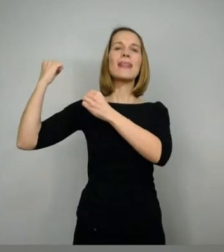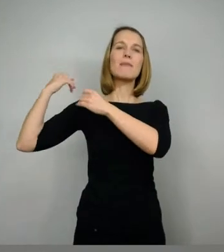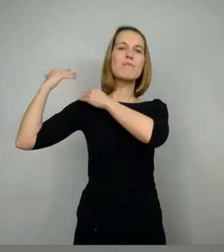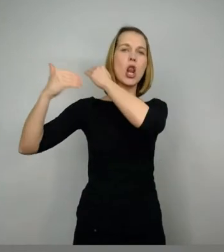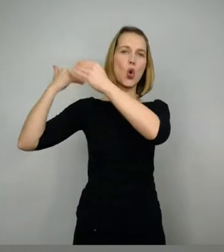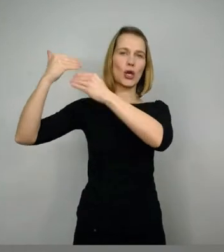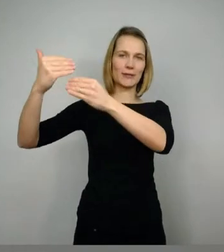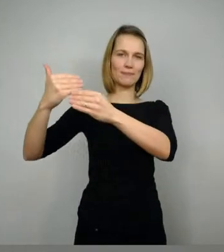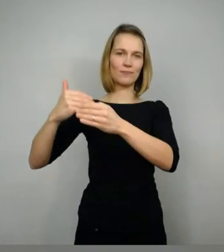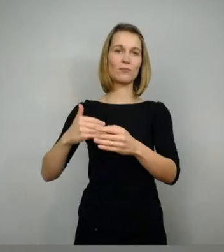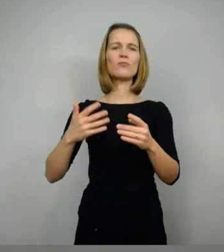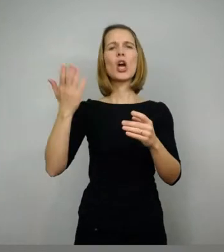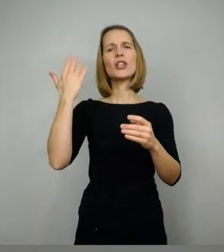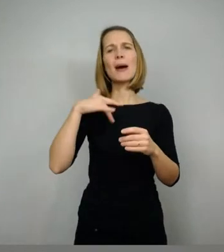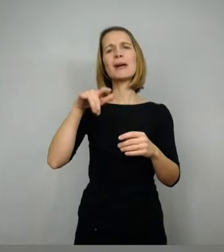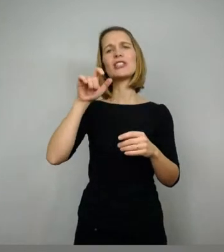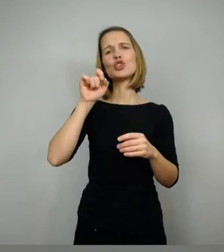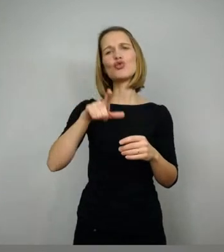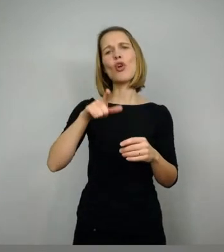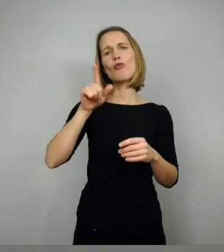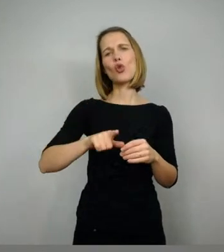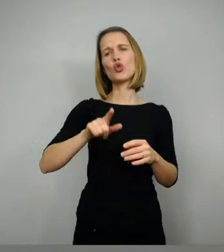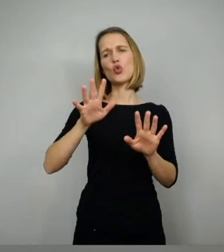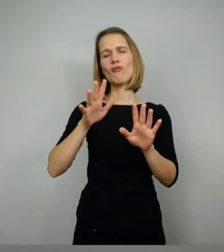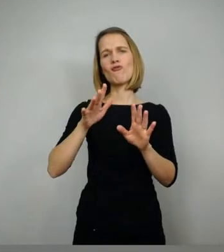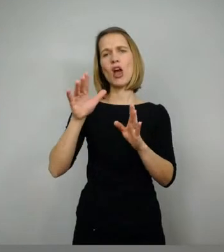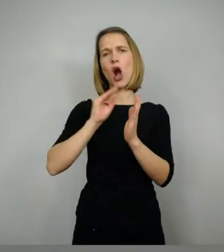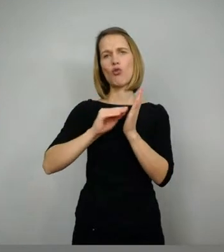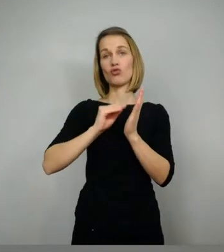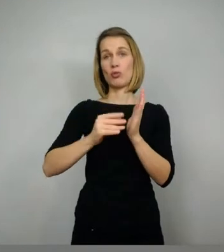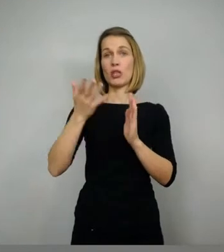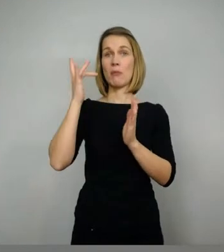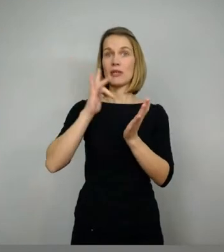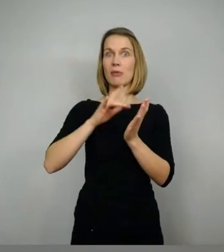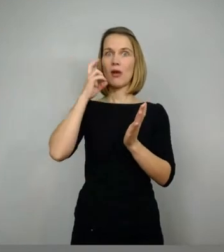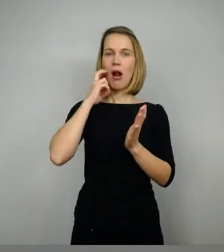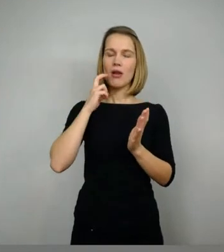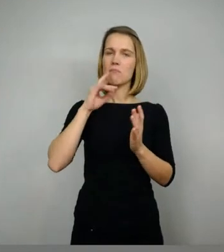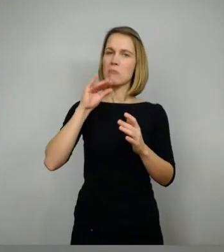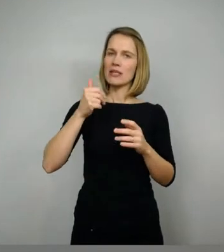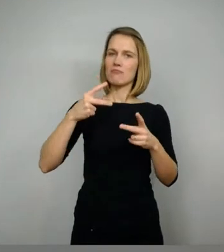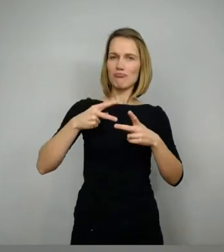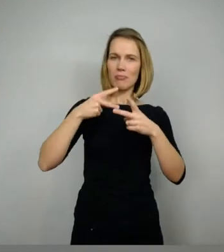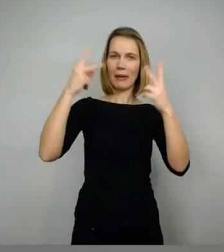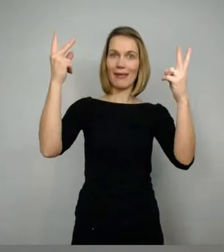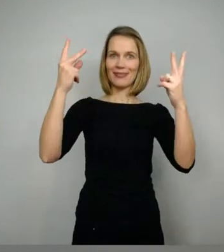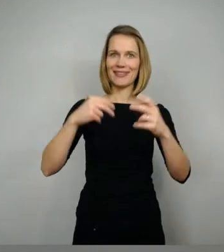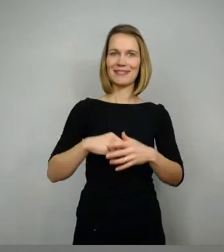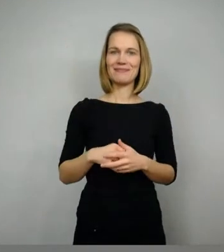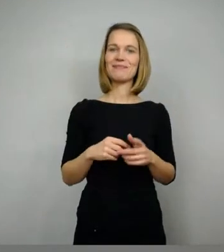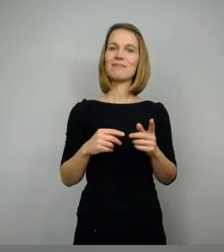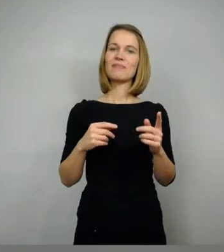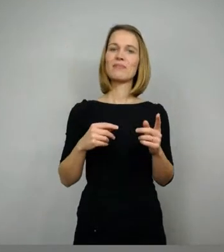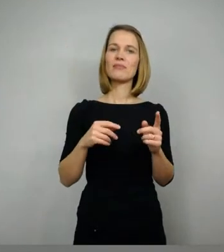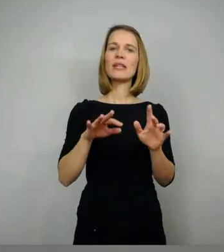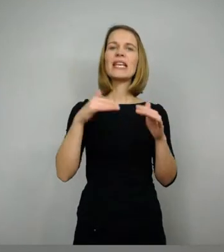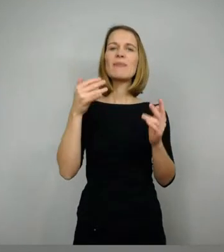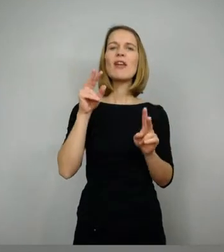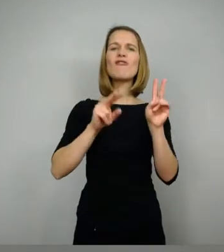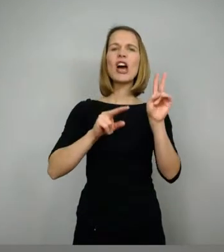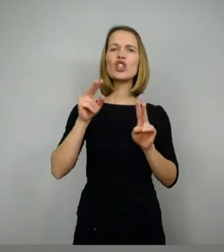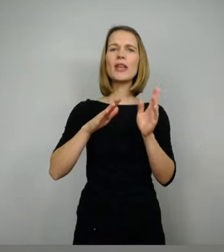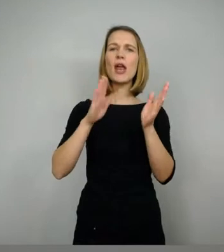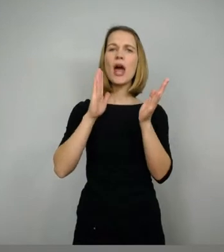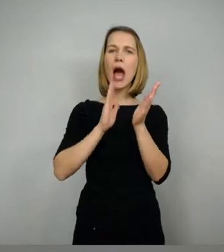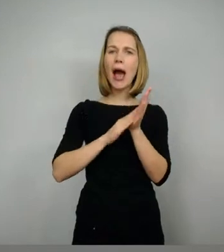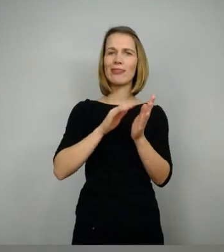populärste Helden-Epos im Mittelalter. Ihr seht hier, sehr populär. Wir haben sehr, sehr viele verschiedene Handschriften. Ich hier mal